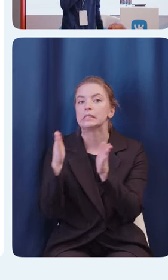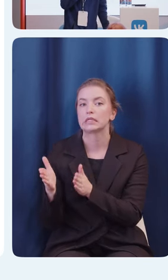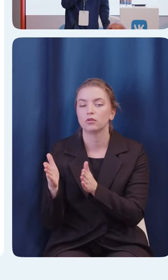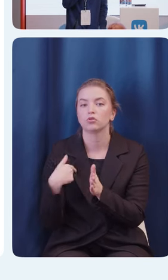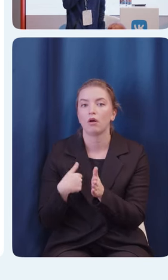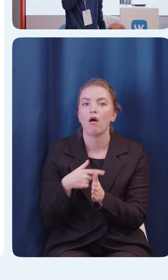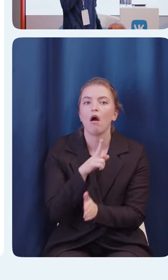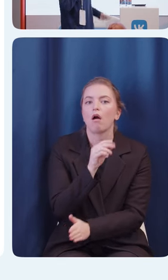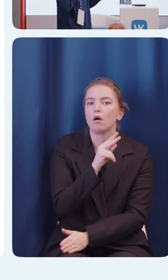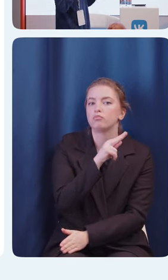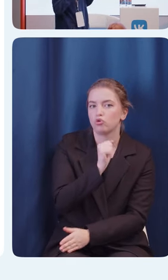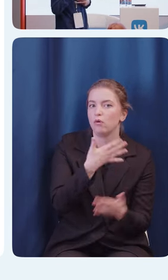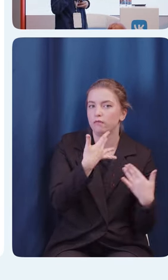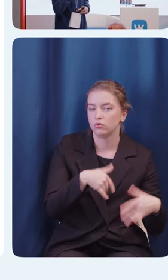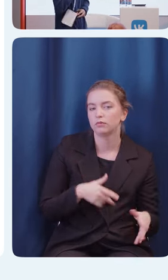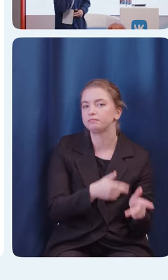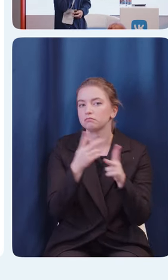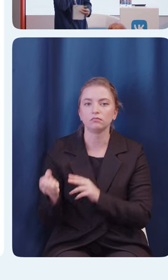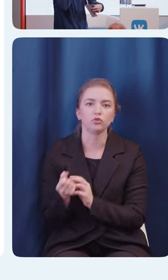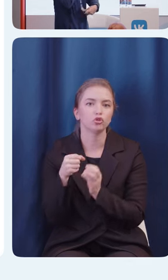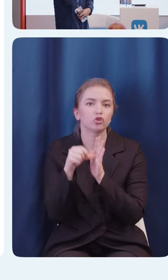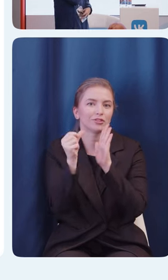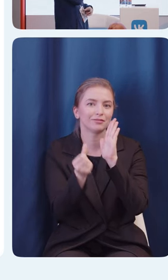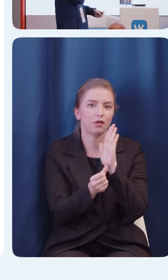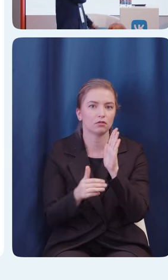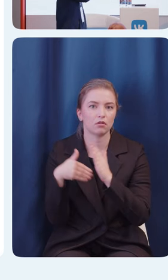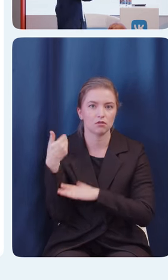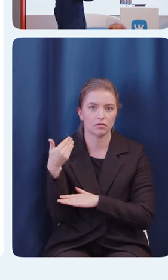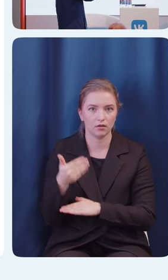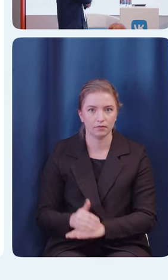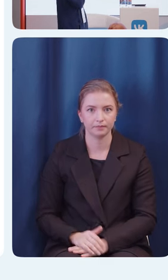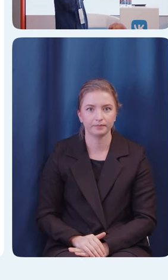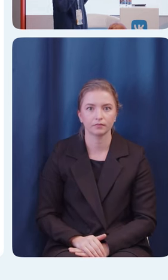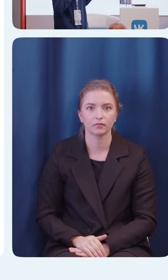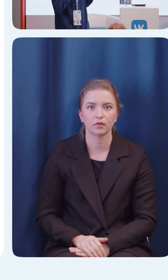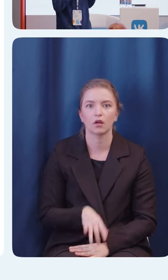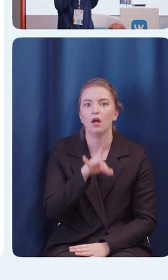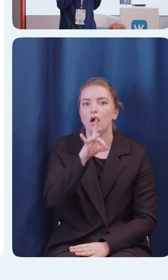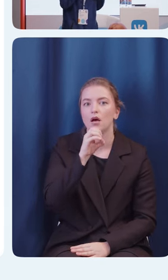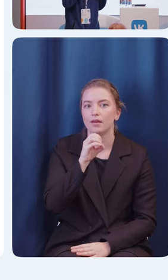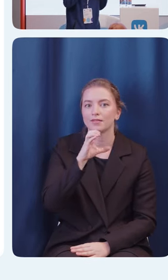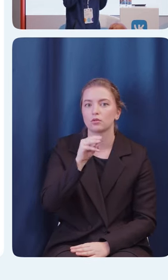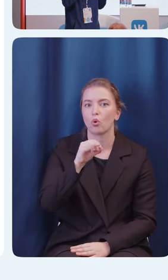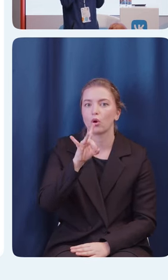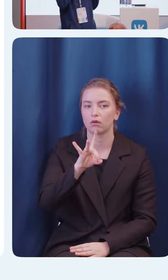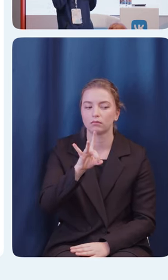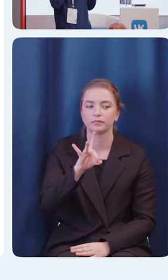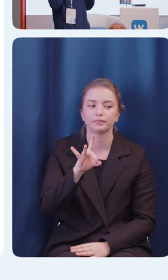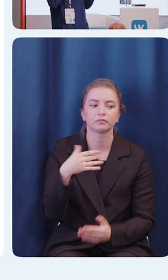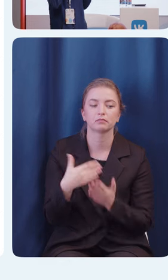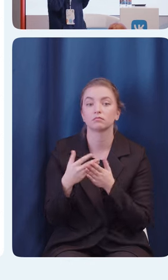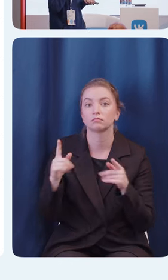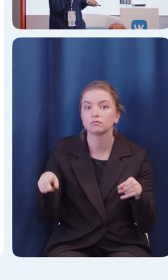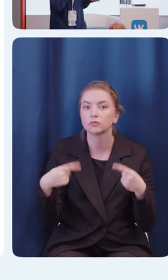закончили. 16 слайд. Рестор. Если вы